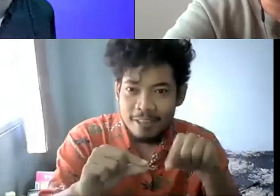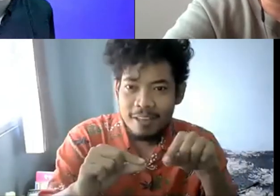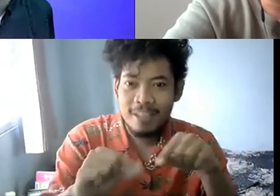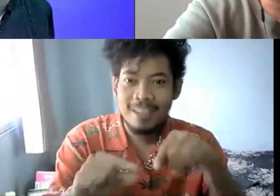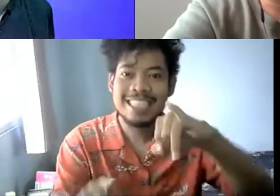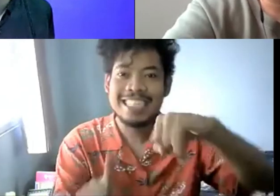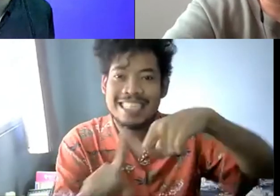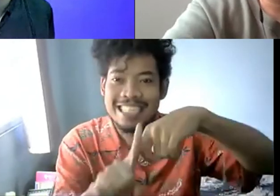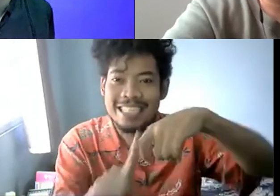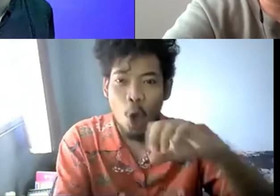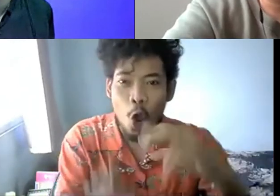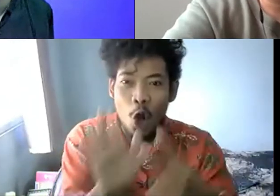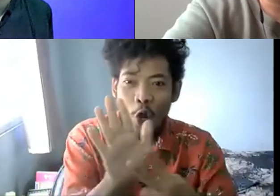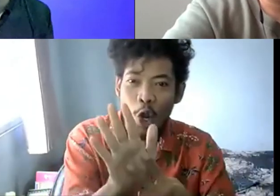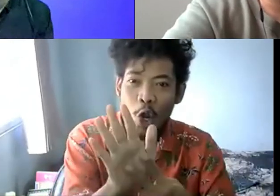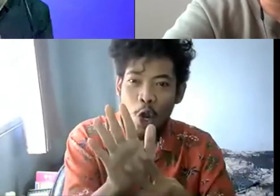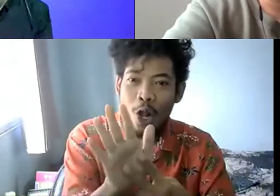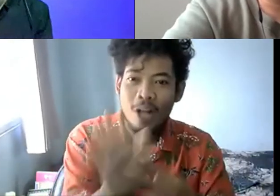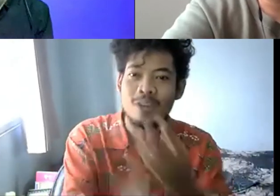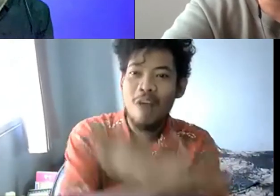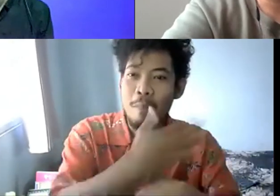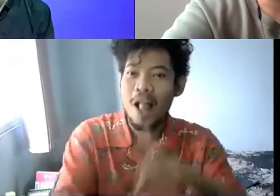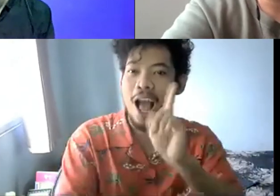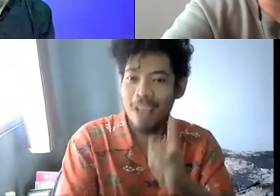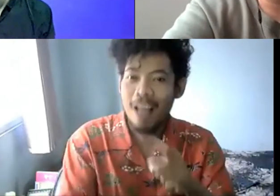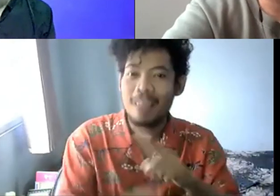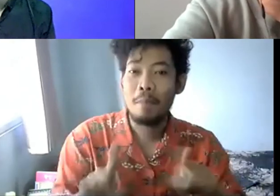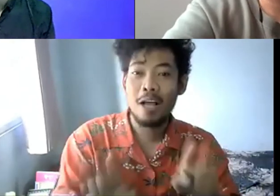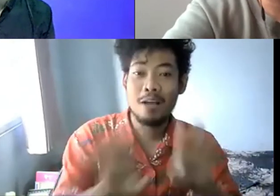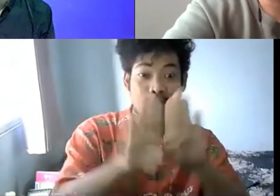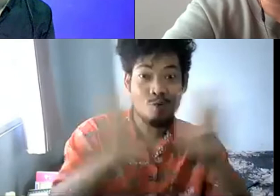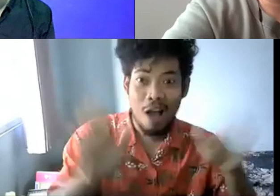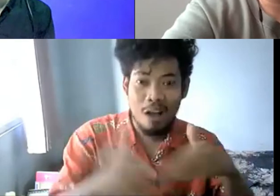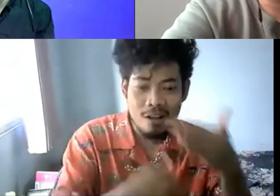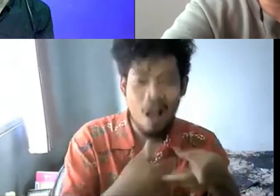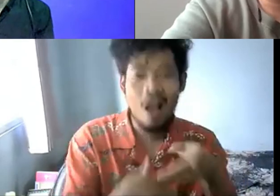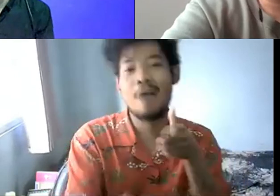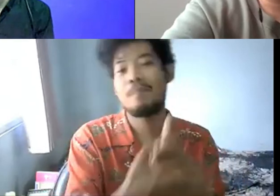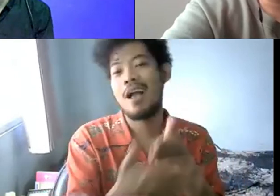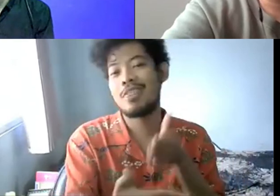Jadi, tidak ada akses seperti itu ketika di kursusnya. Itu tidak ada.